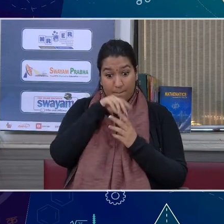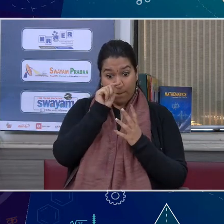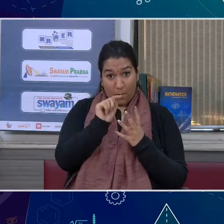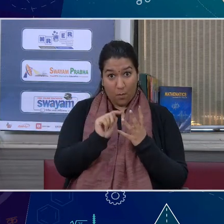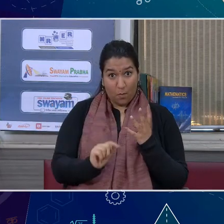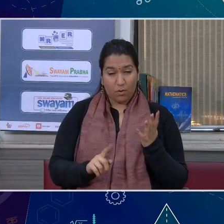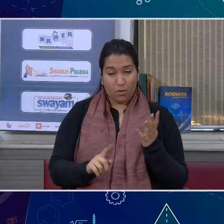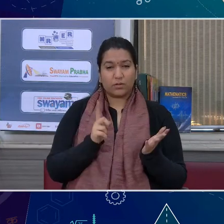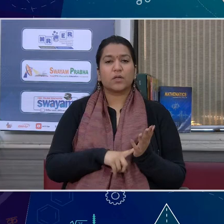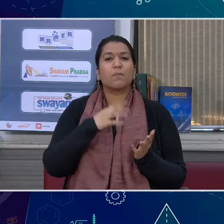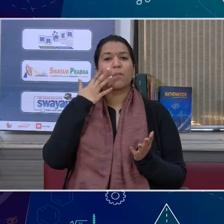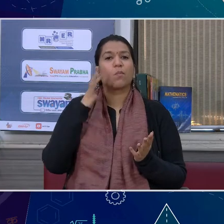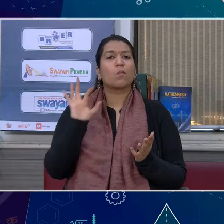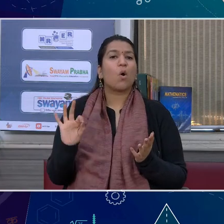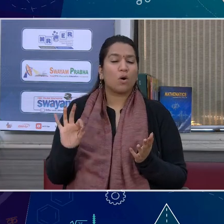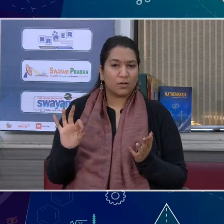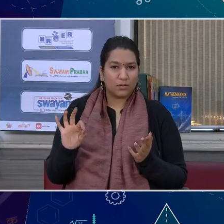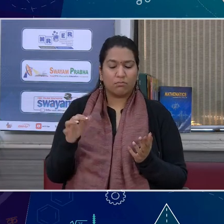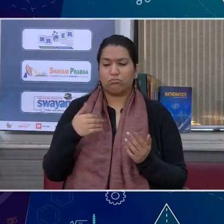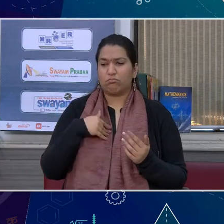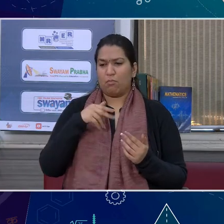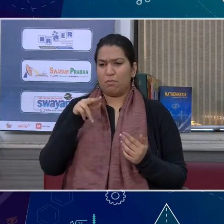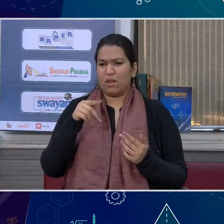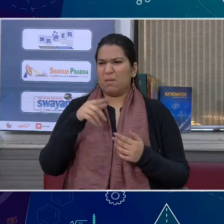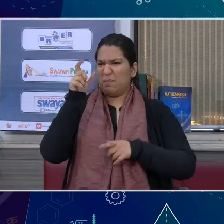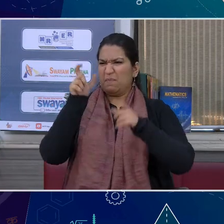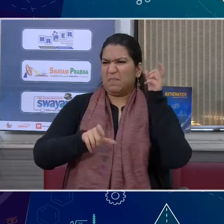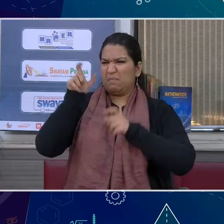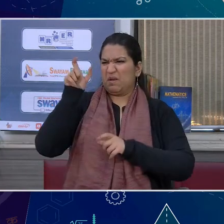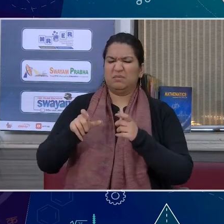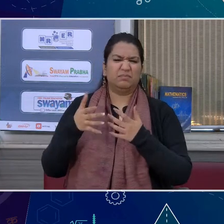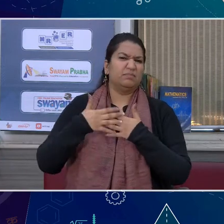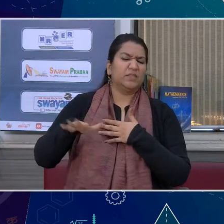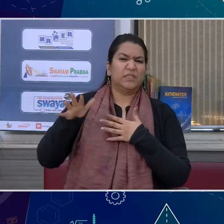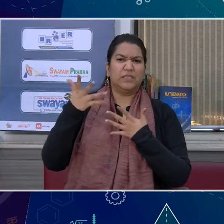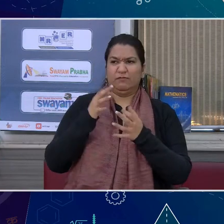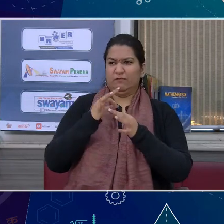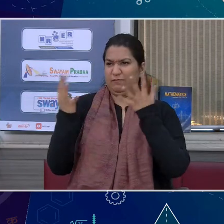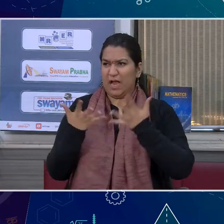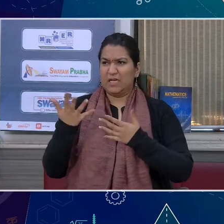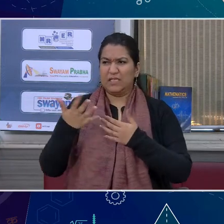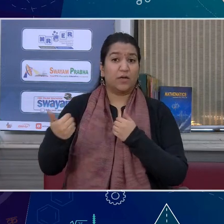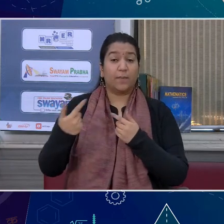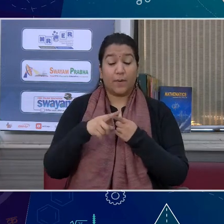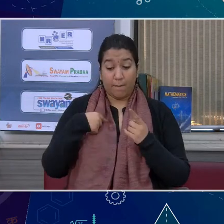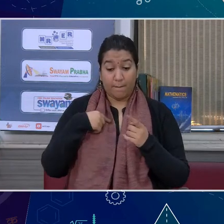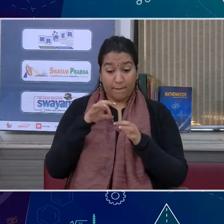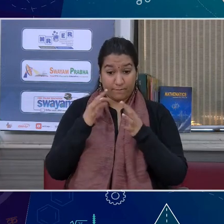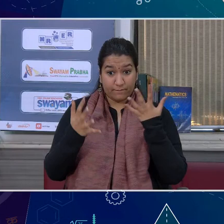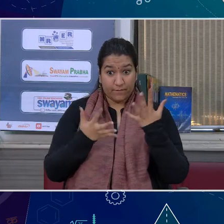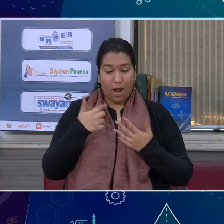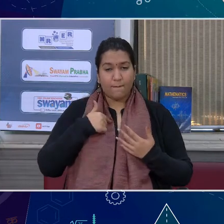मैं अपने हिर्दे में अगनी जलाता हूं लोग अगनी से भागते हैं लेकिन यह अगनी कौन सी है सुख दुख दोनों में